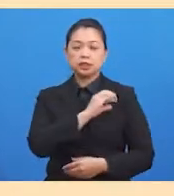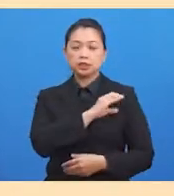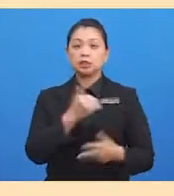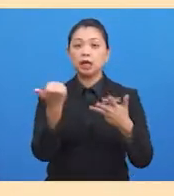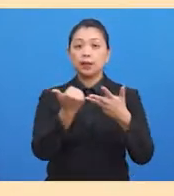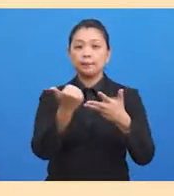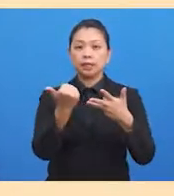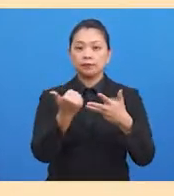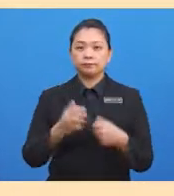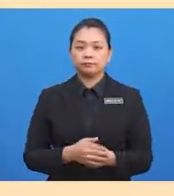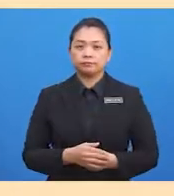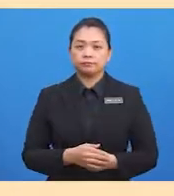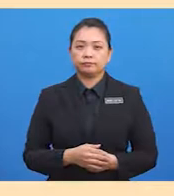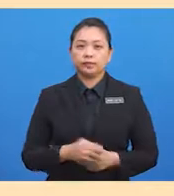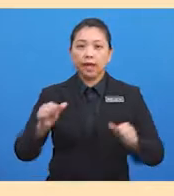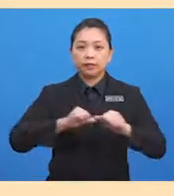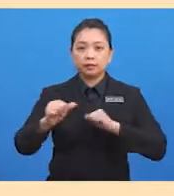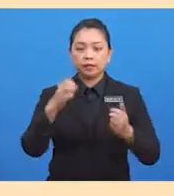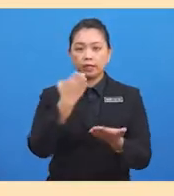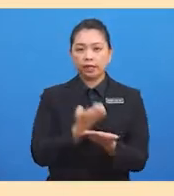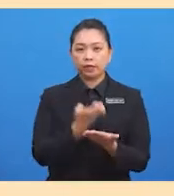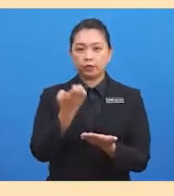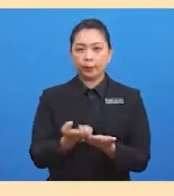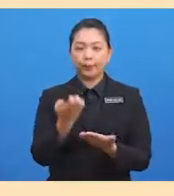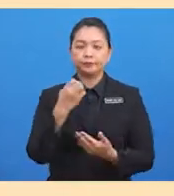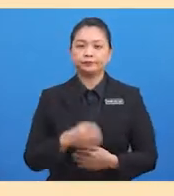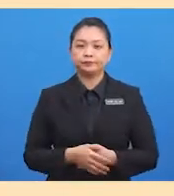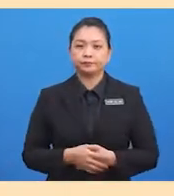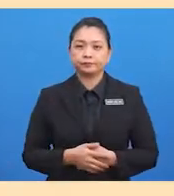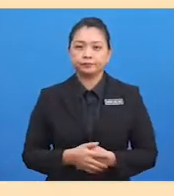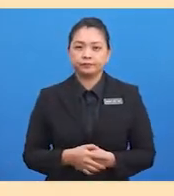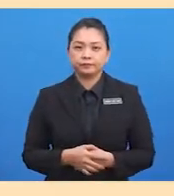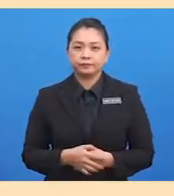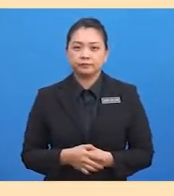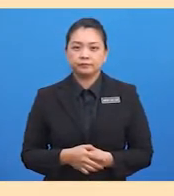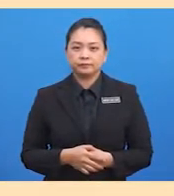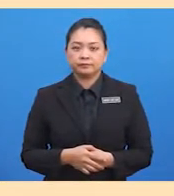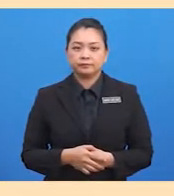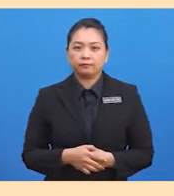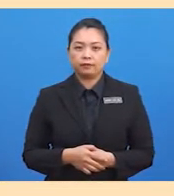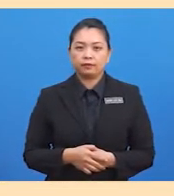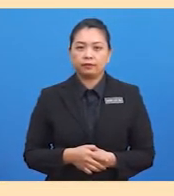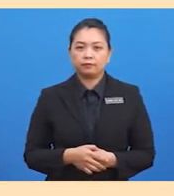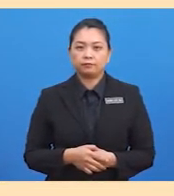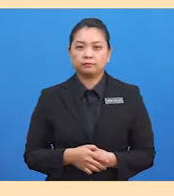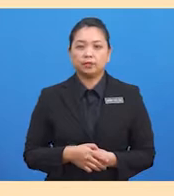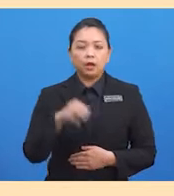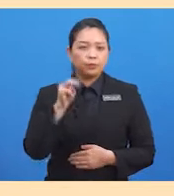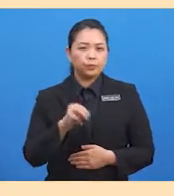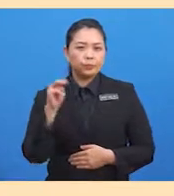kegiatan ekonomi manusia zaman prasejarah. Murid-murid, manusia zaman sekarang